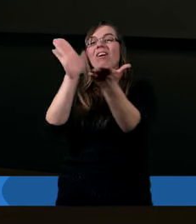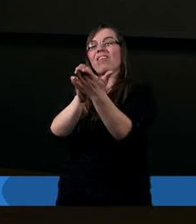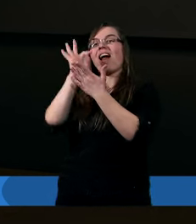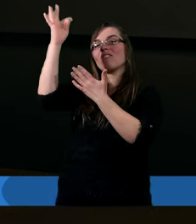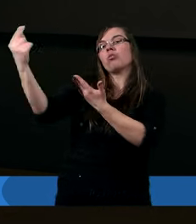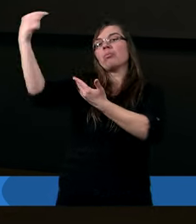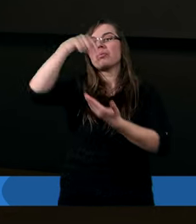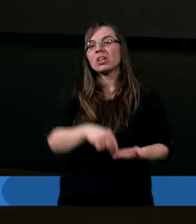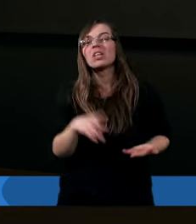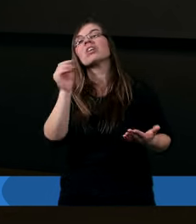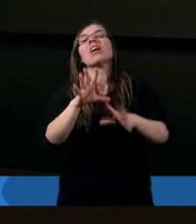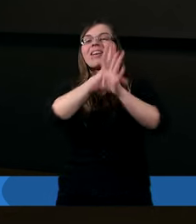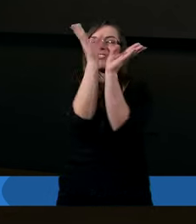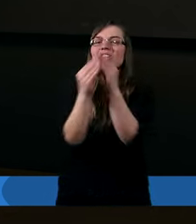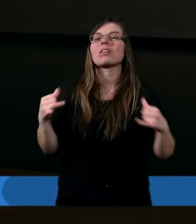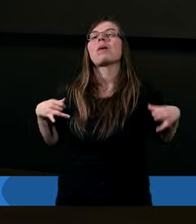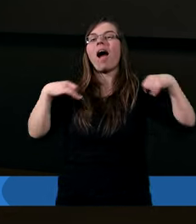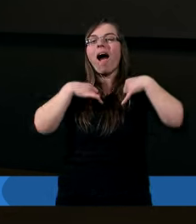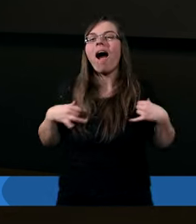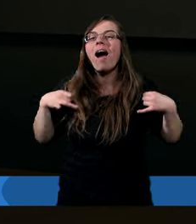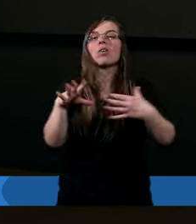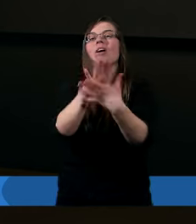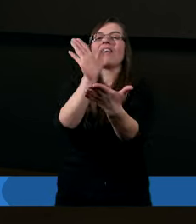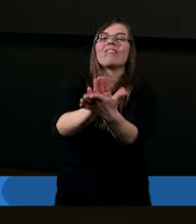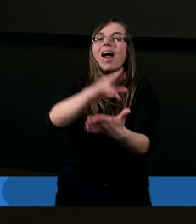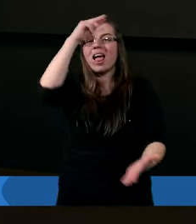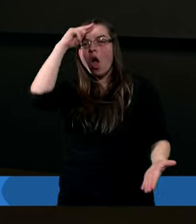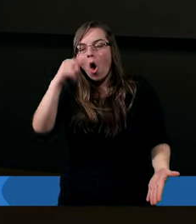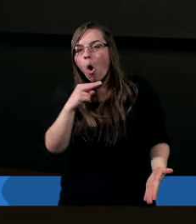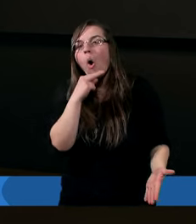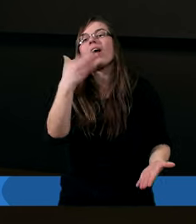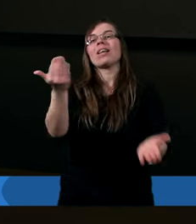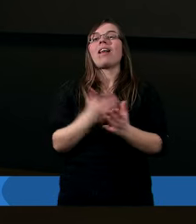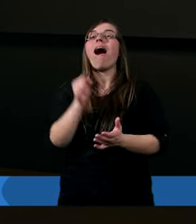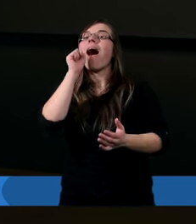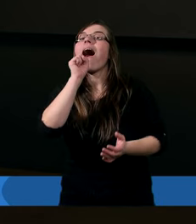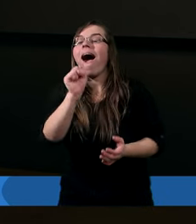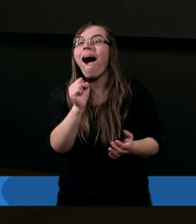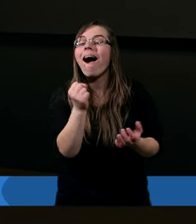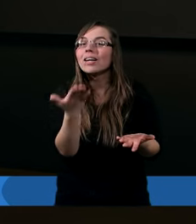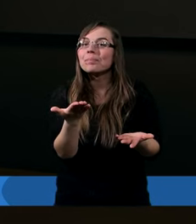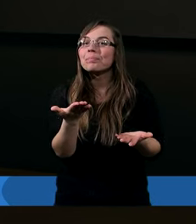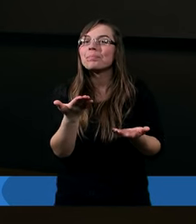swojej, ze wszystkimi aniołami, w chwale Ojca. A